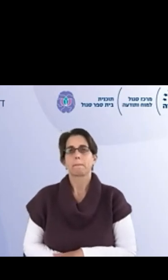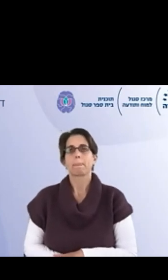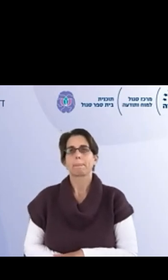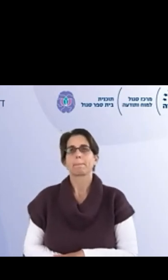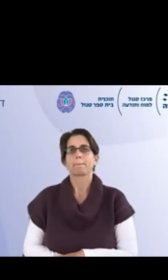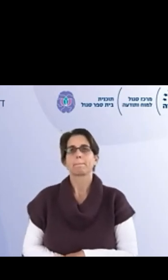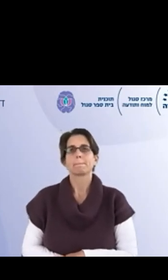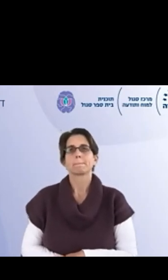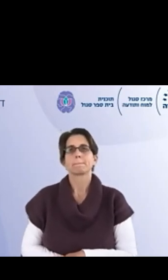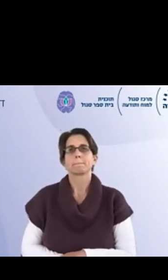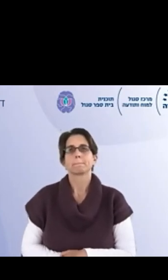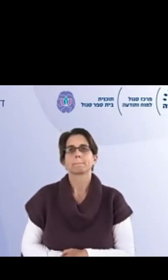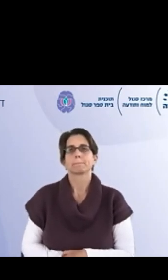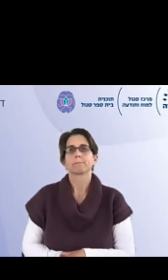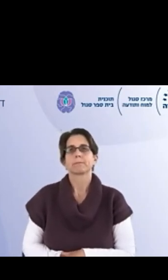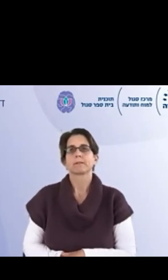לדבר,